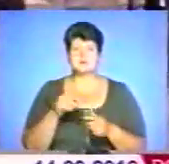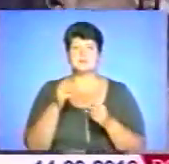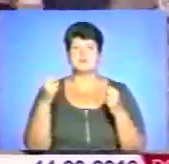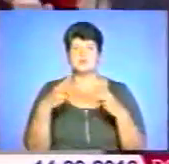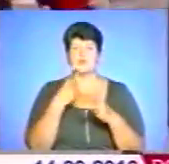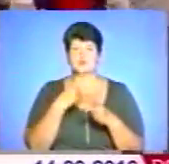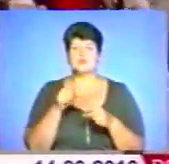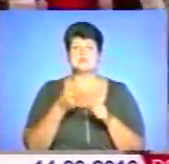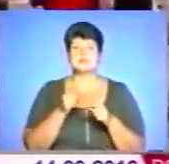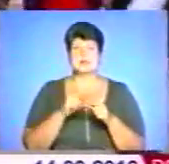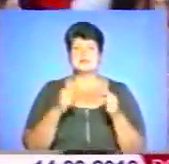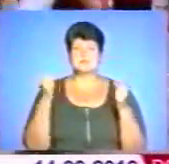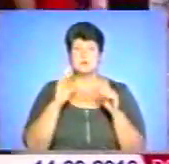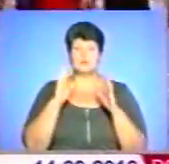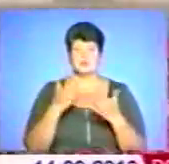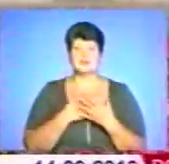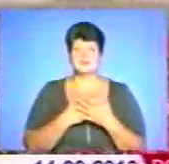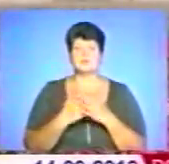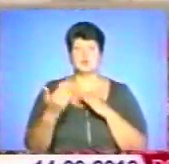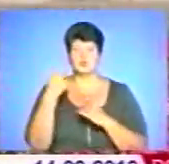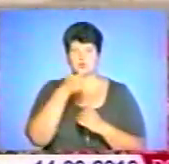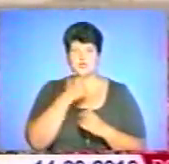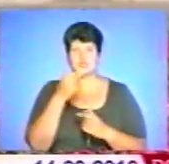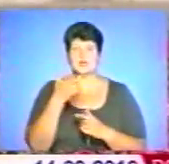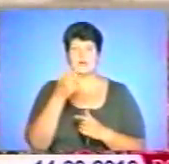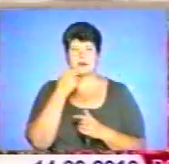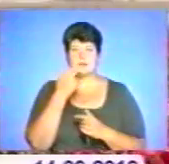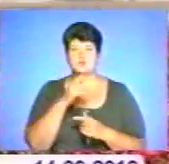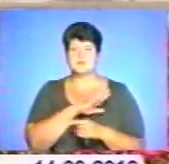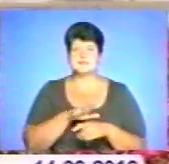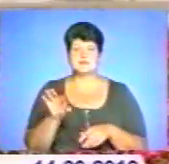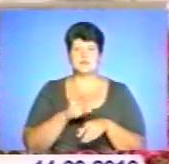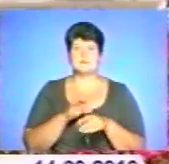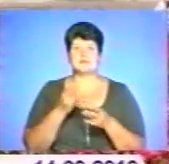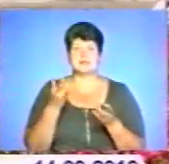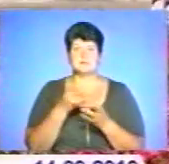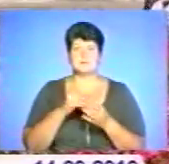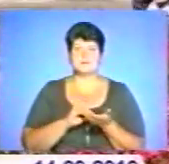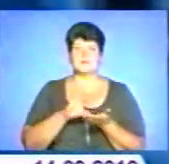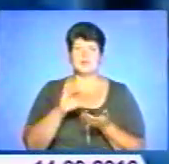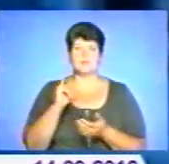цієї зими будуть активні минулорічні штами грипу. Щоб не захворіти, треба підвищувати імунітет.